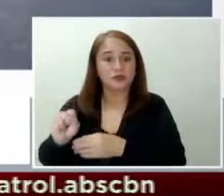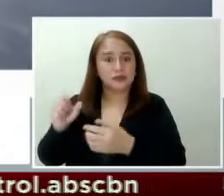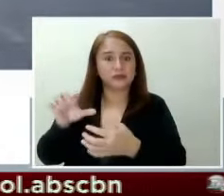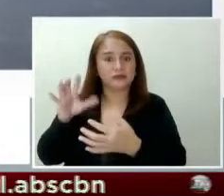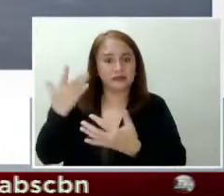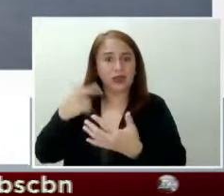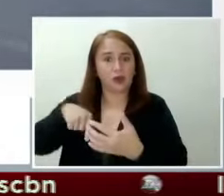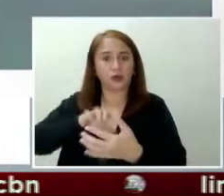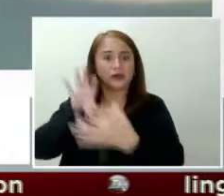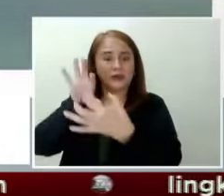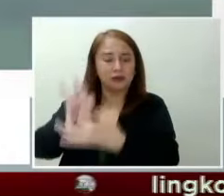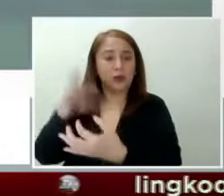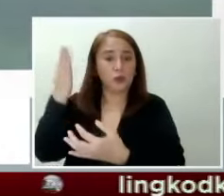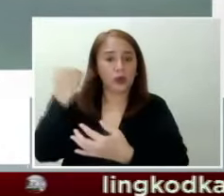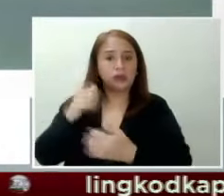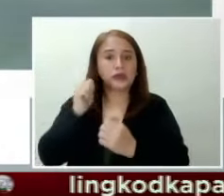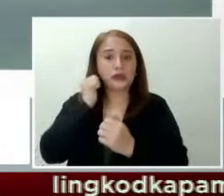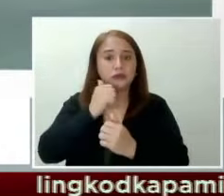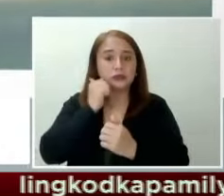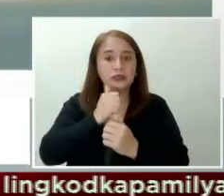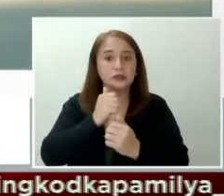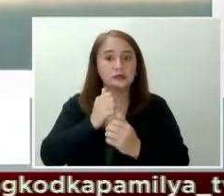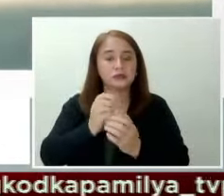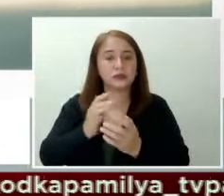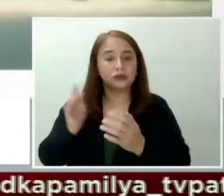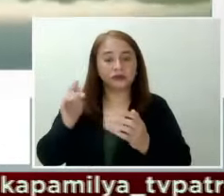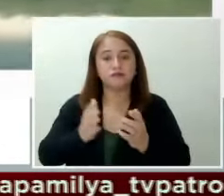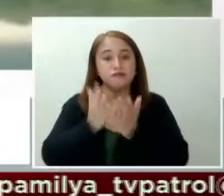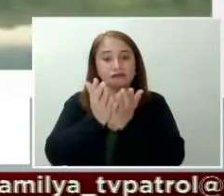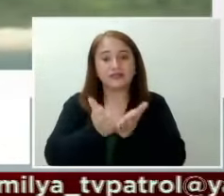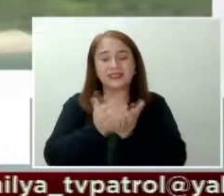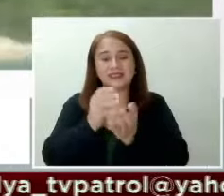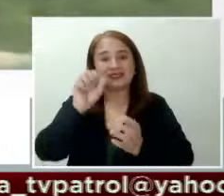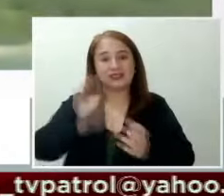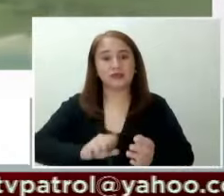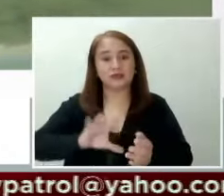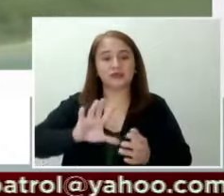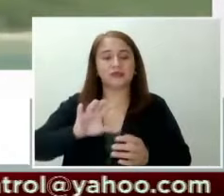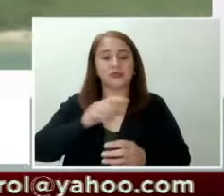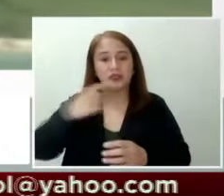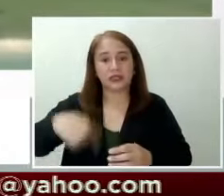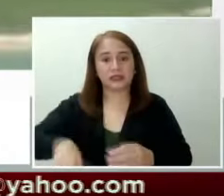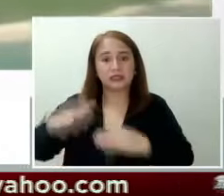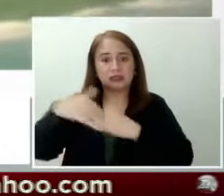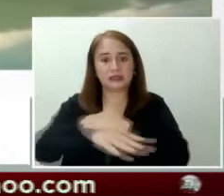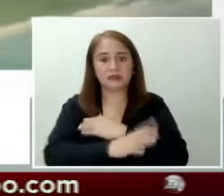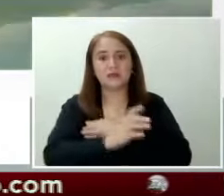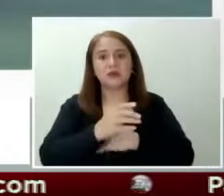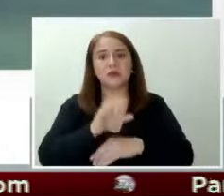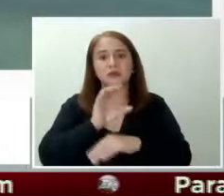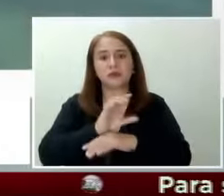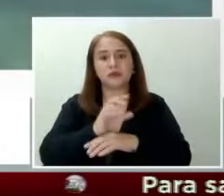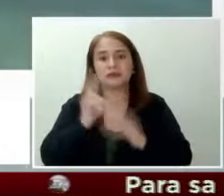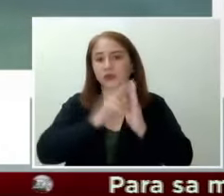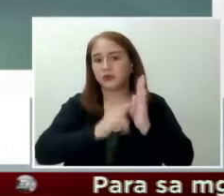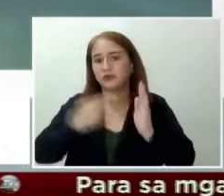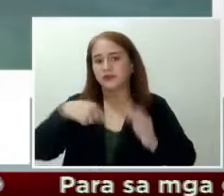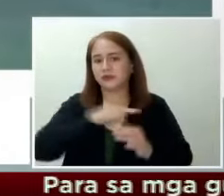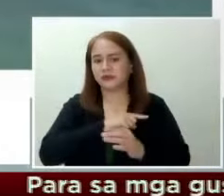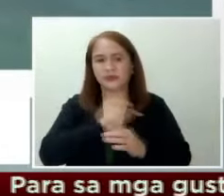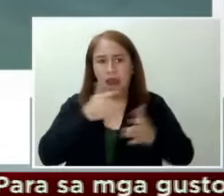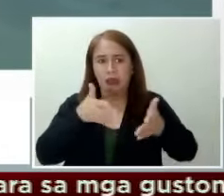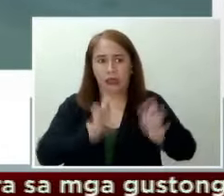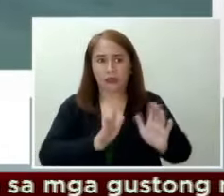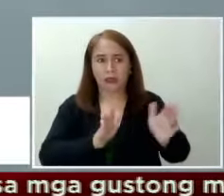every time they sail in the South China Sea, they are actually enforcing the ruling for us. We cannot let the others